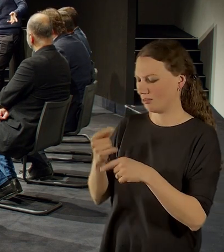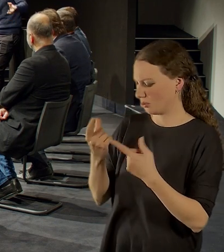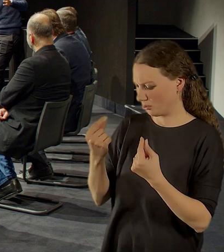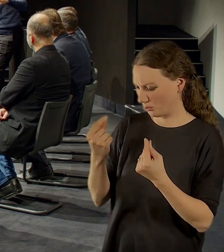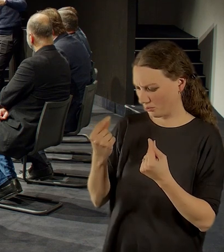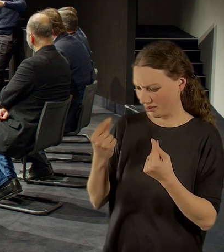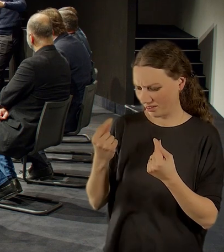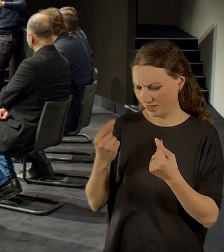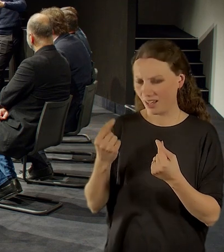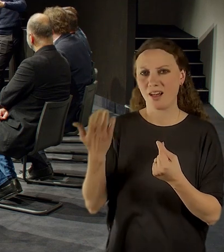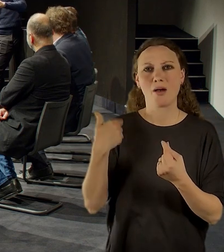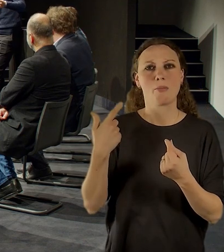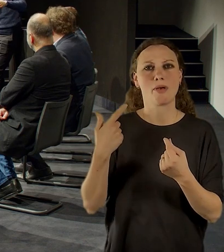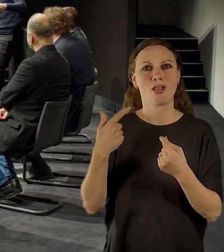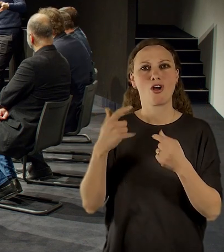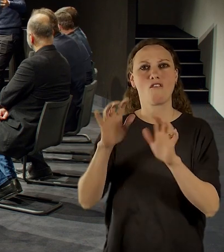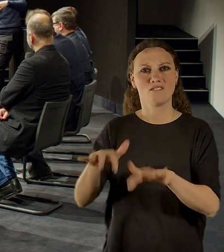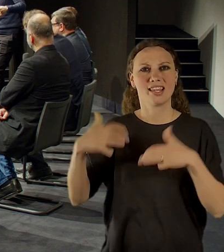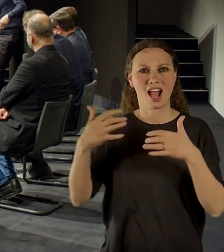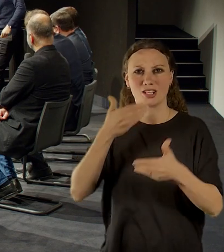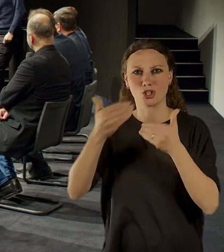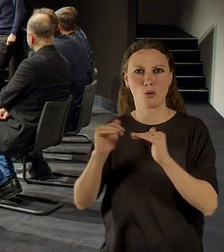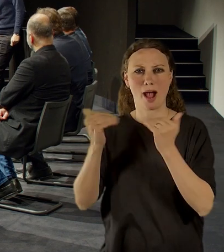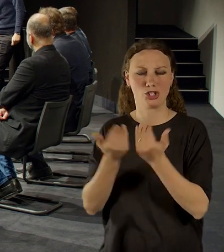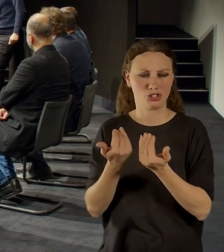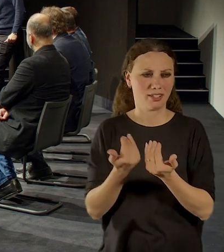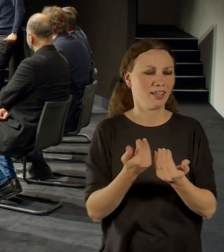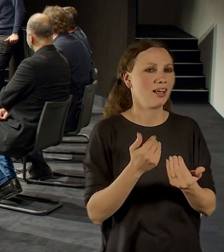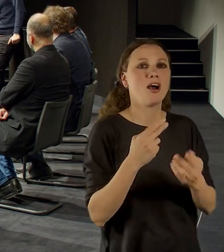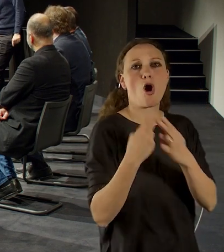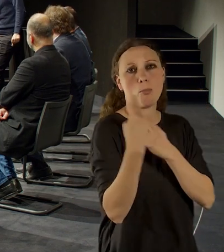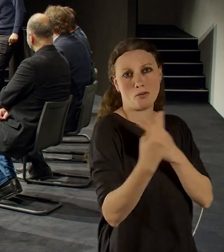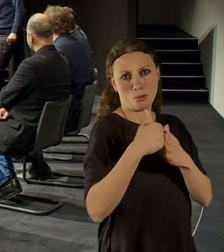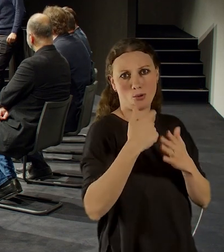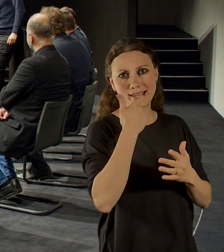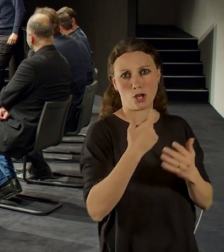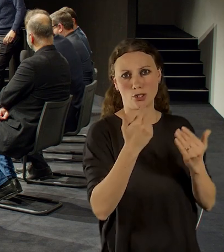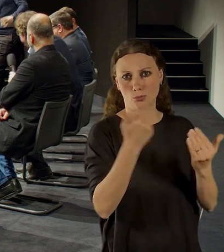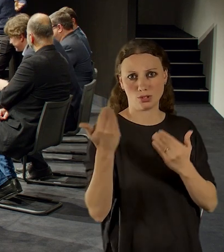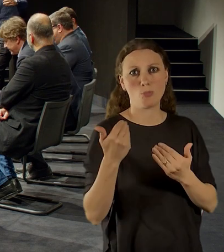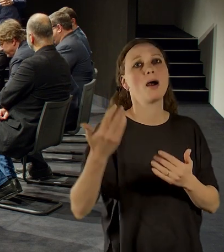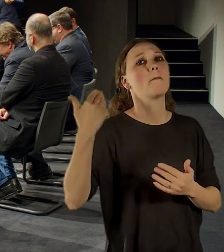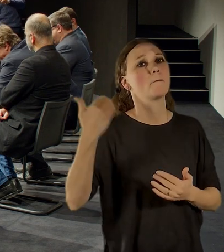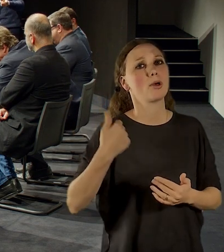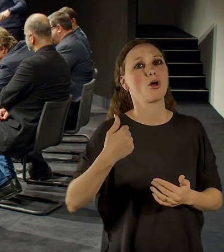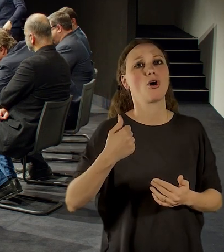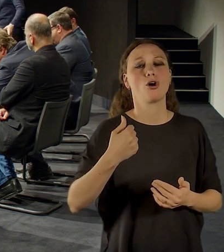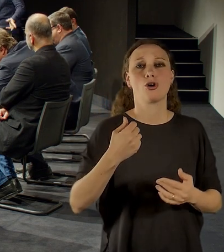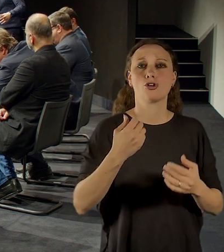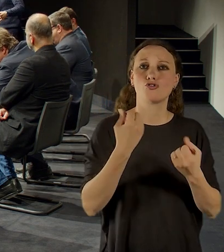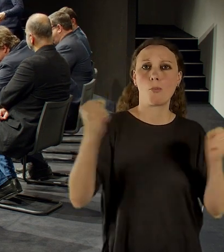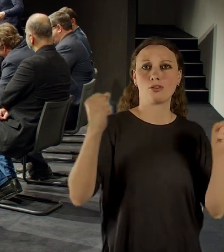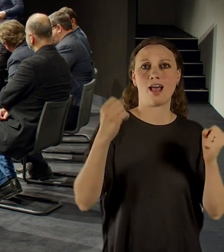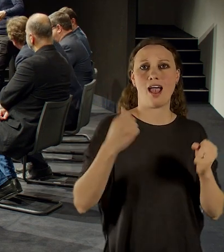schromáždění. Federální schromáždění patří Národnímu muzeum. Teď já vím, že to je nová budova. Předtím tam byla způvodná Evropa. To ano, byla práce nejde, asi